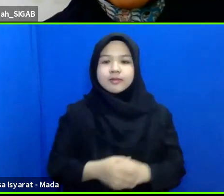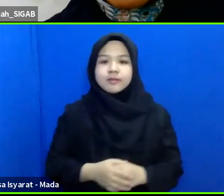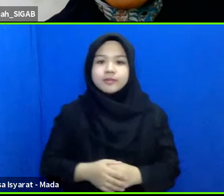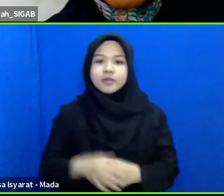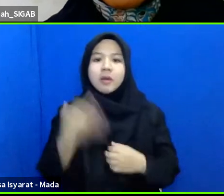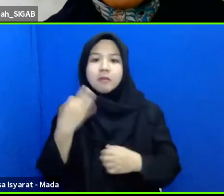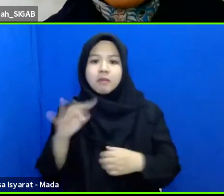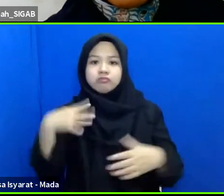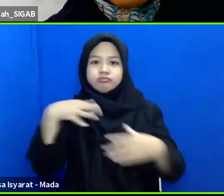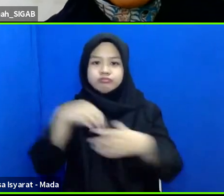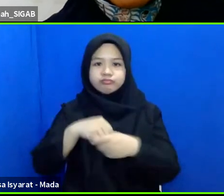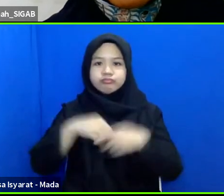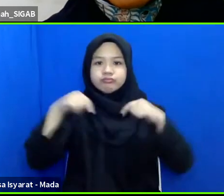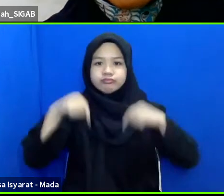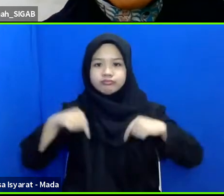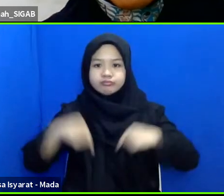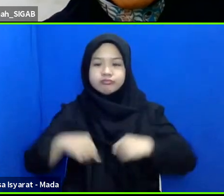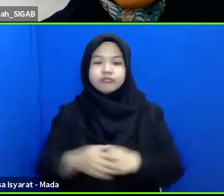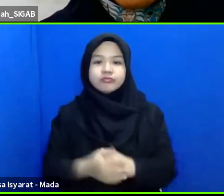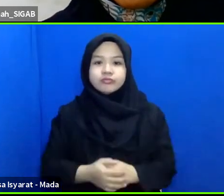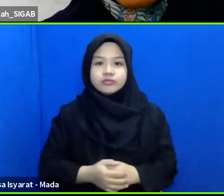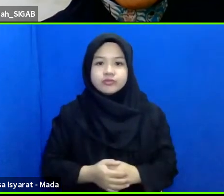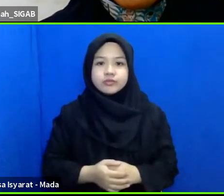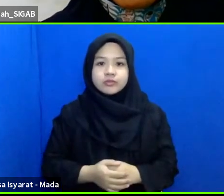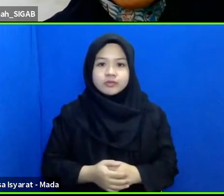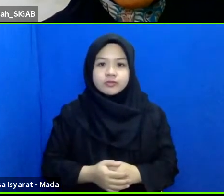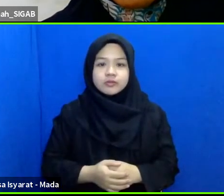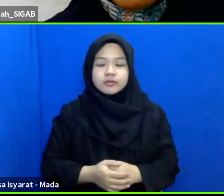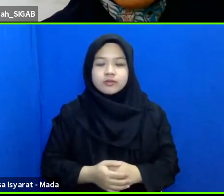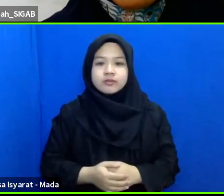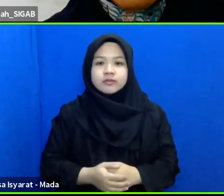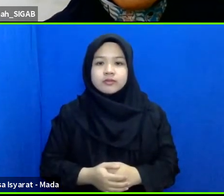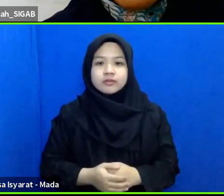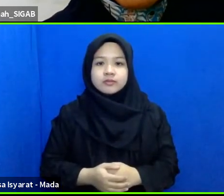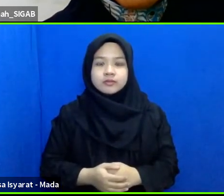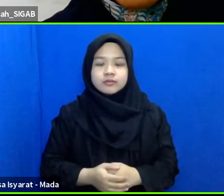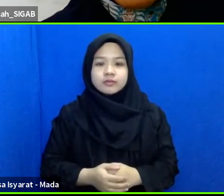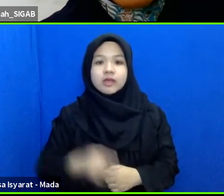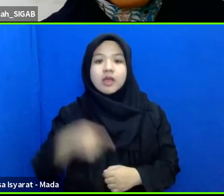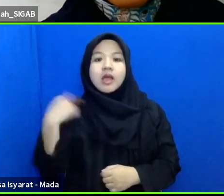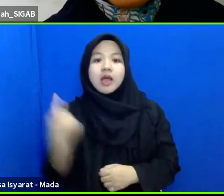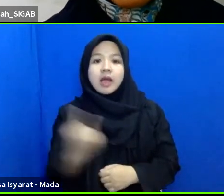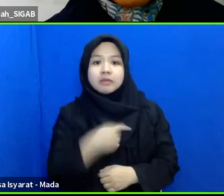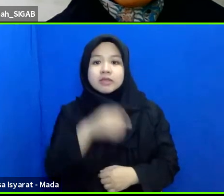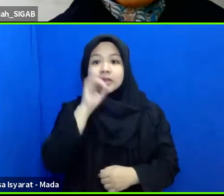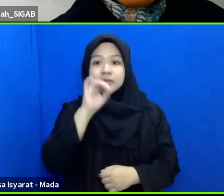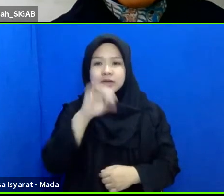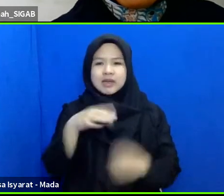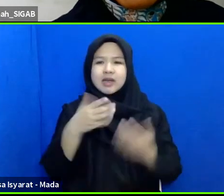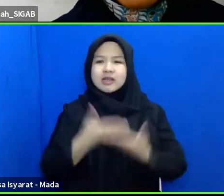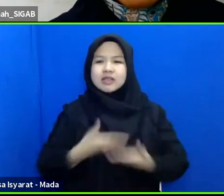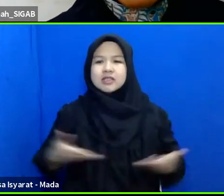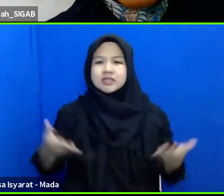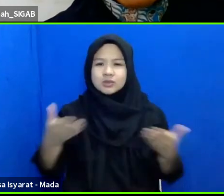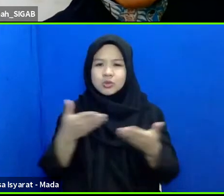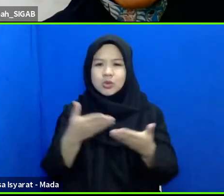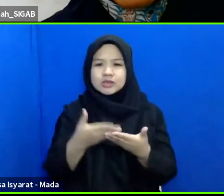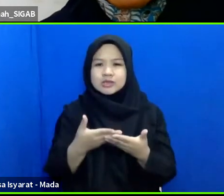sekarang gabung dengan kami kawan-kawan semua kami sampaikan dalam situasi